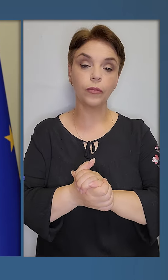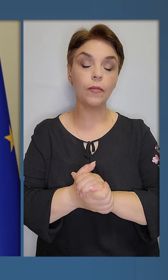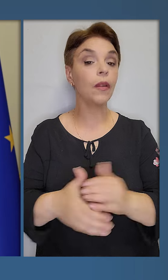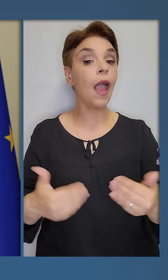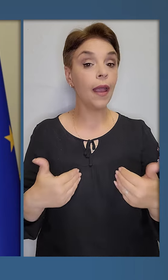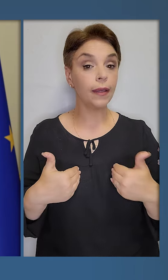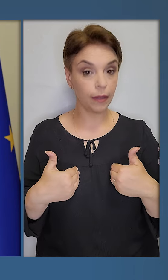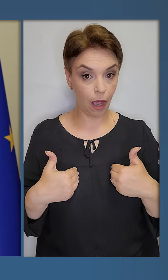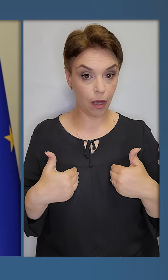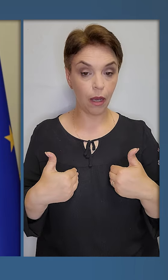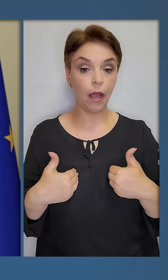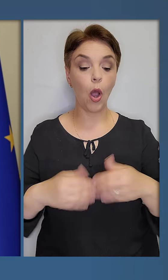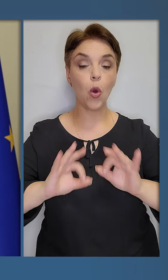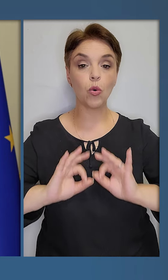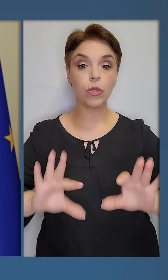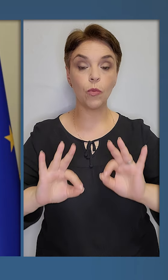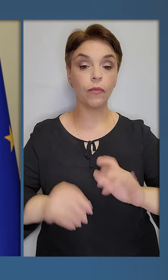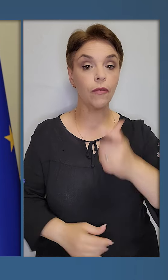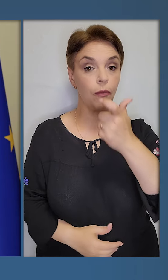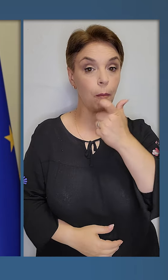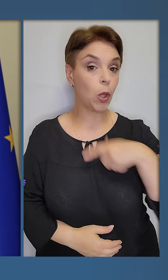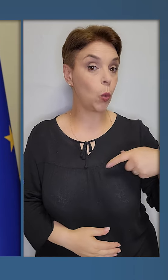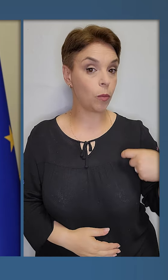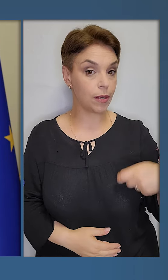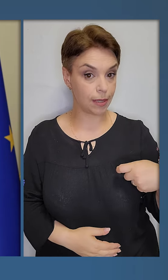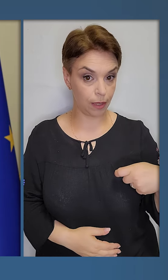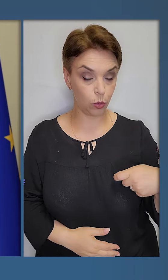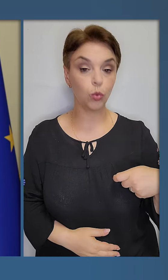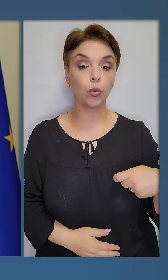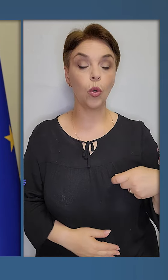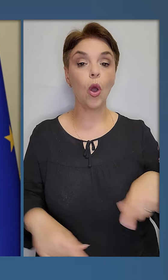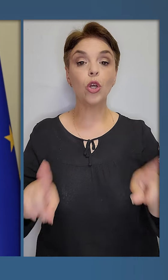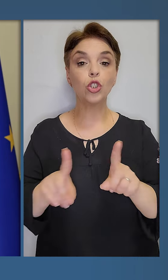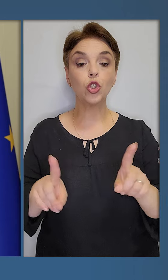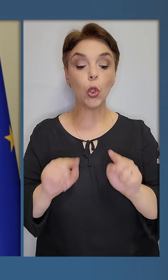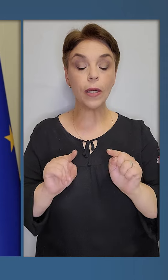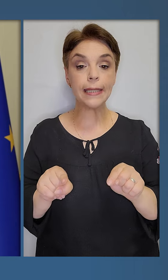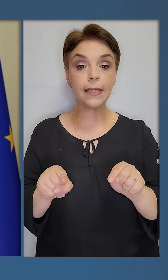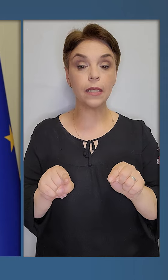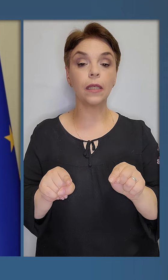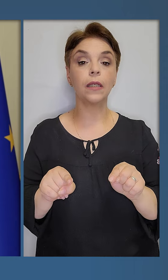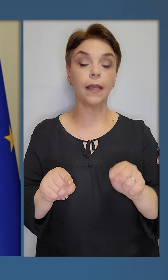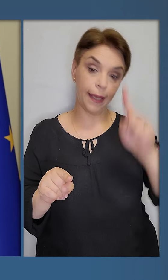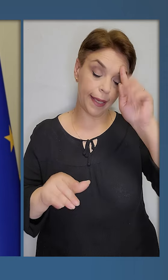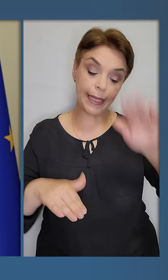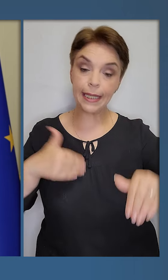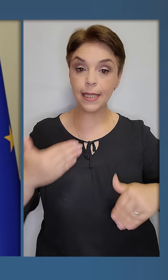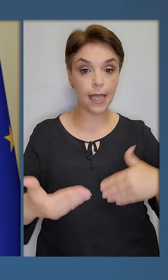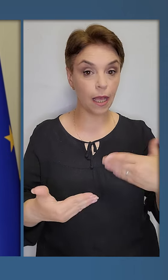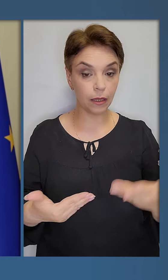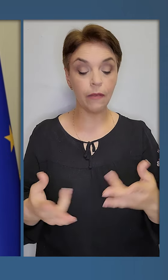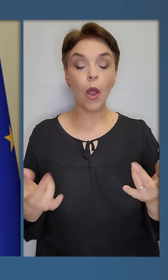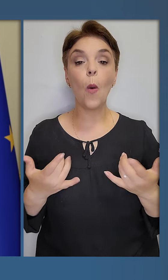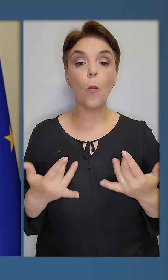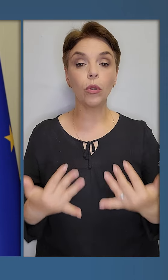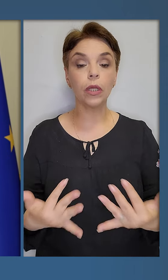Я розповів панову президенту, що ці ініціативи